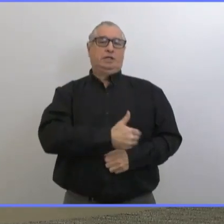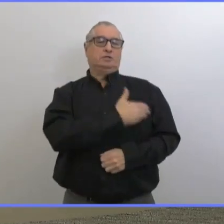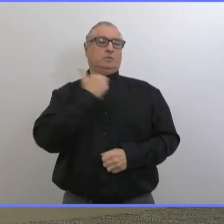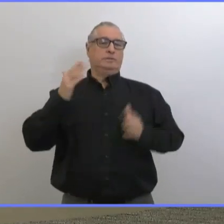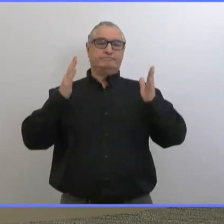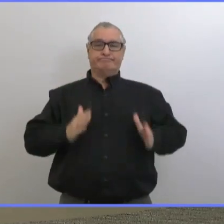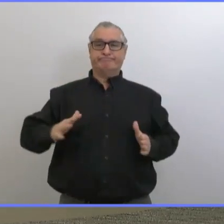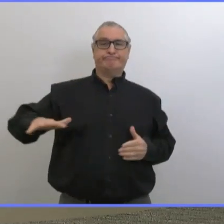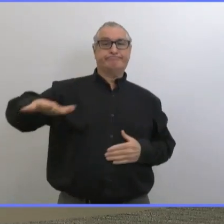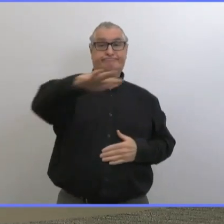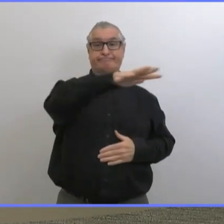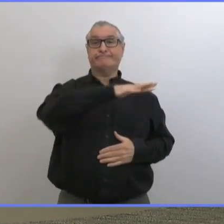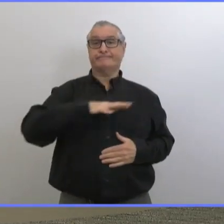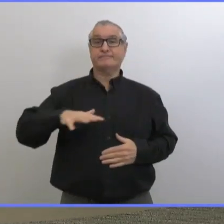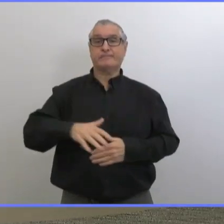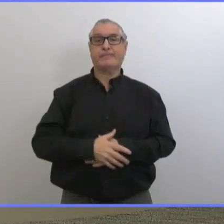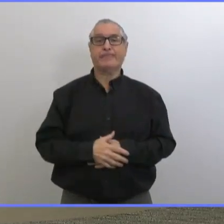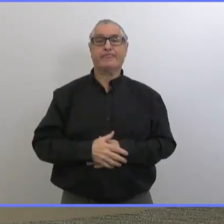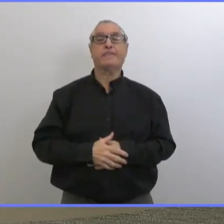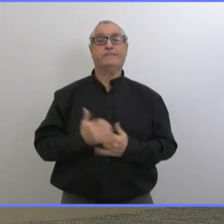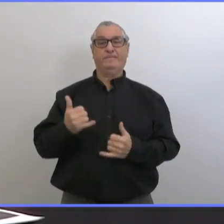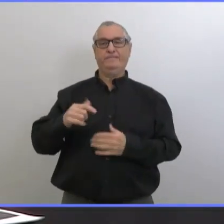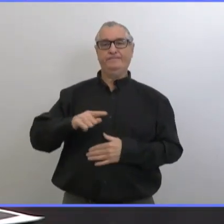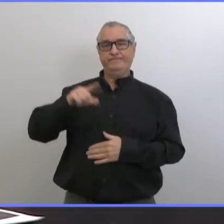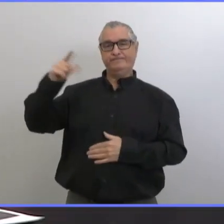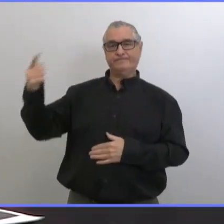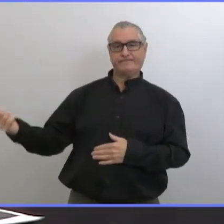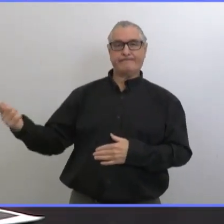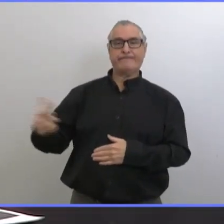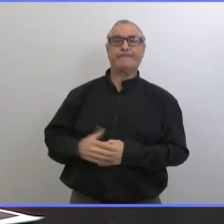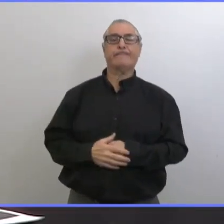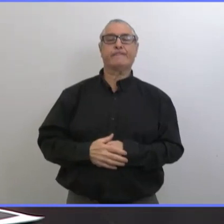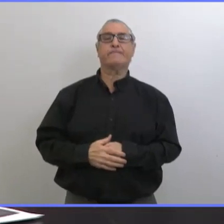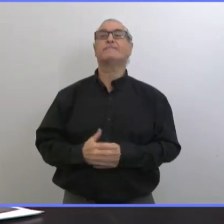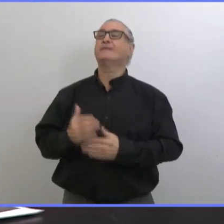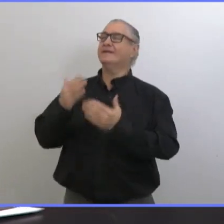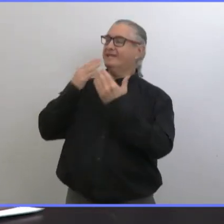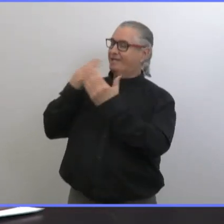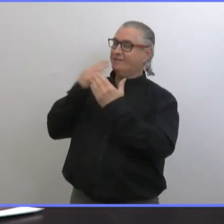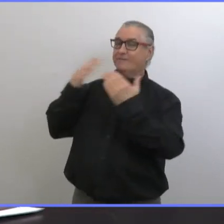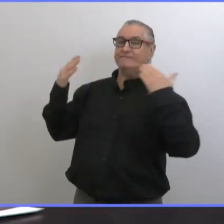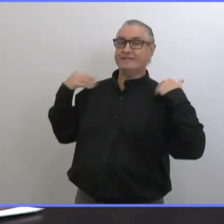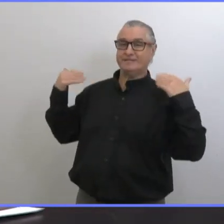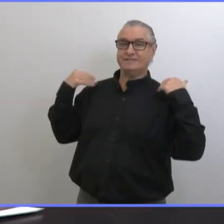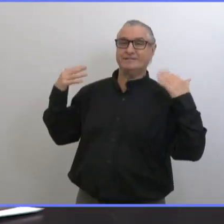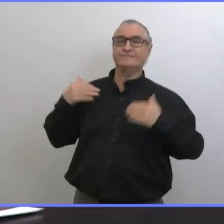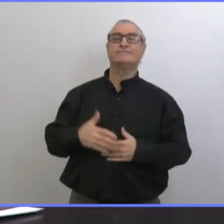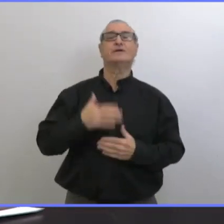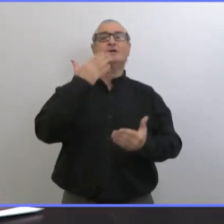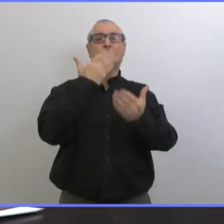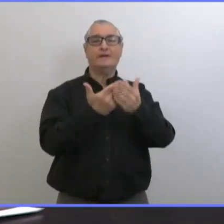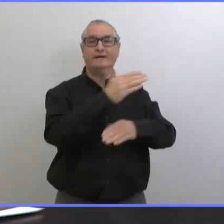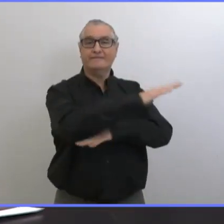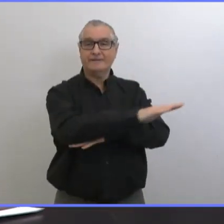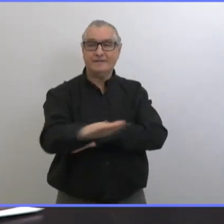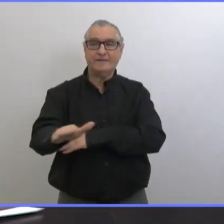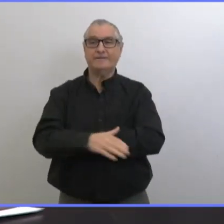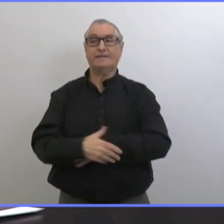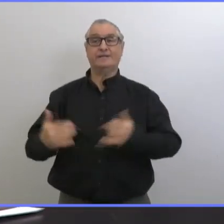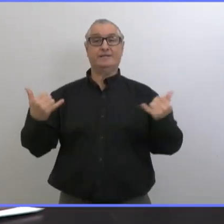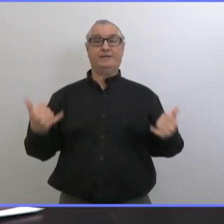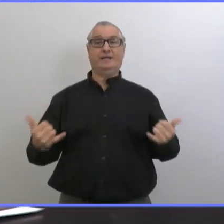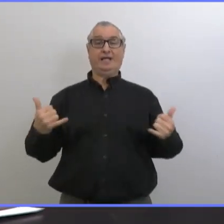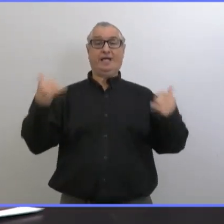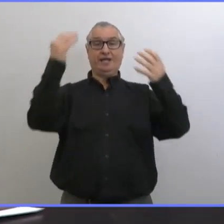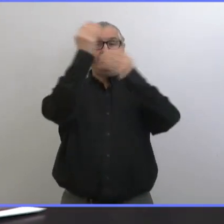mettre les Manitobains et leur santé d'abord. Merci, Madame la Ministre. Bonjour. Aujourd'hui, je